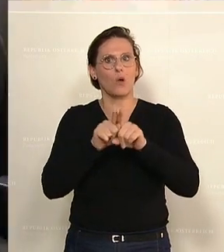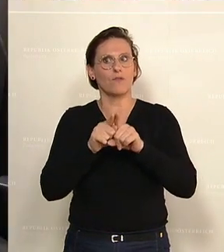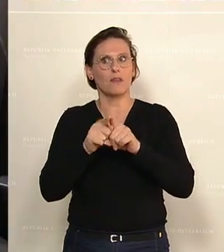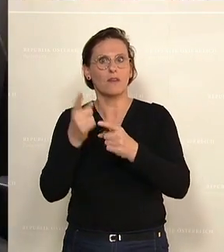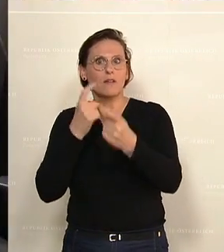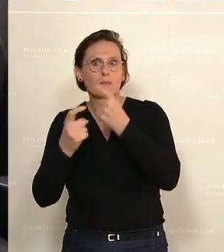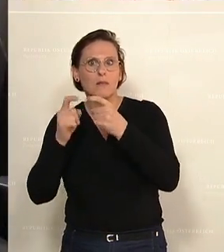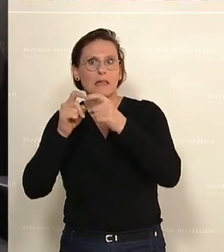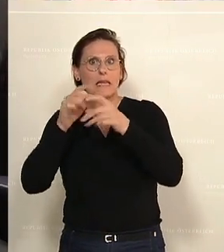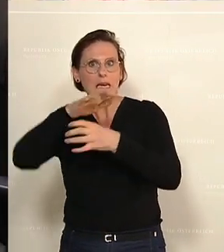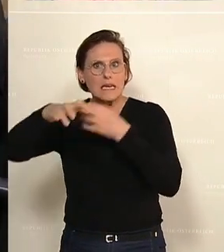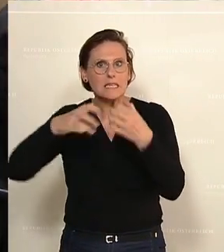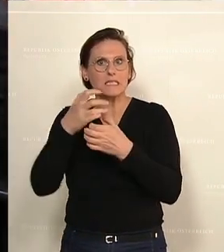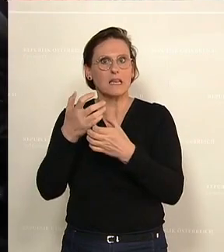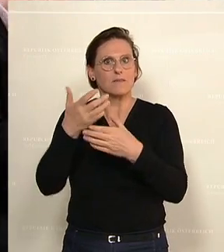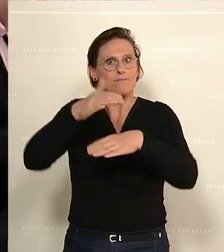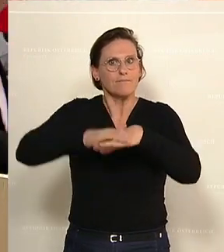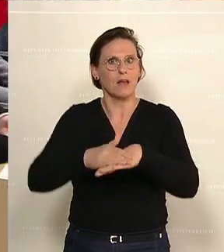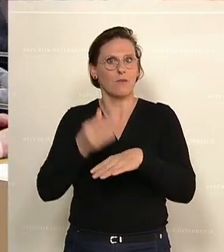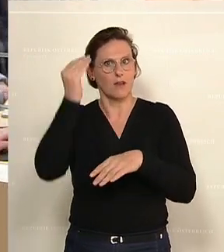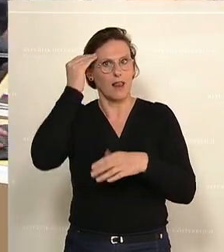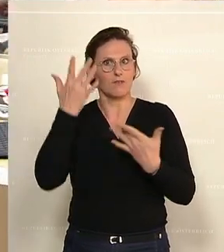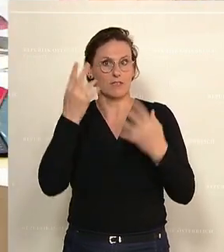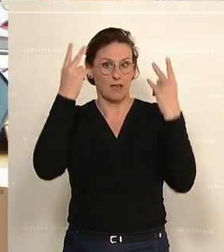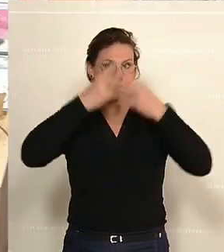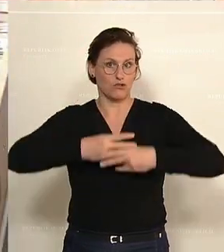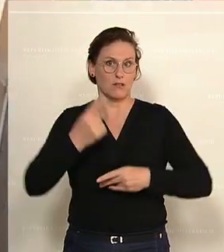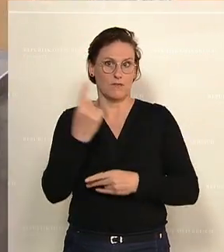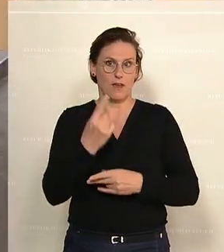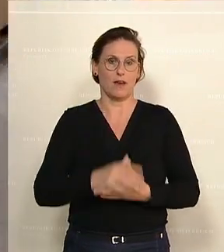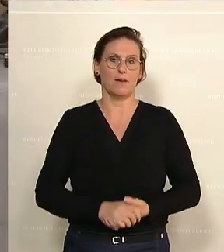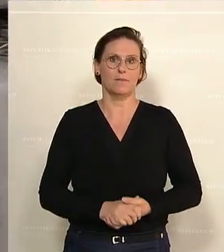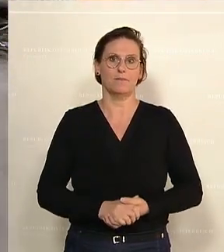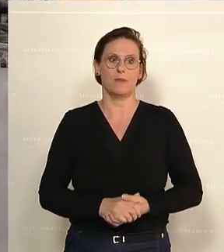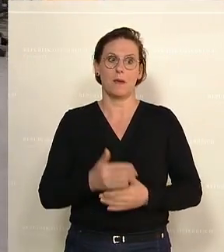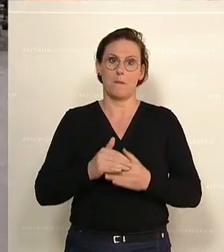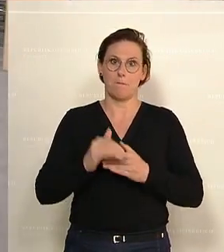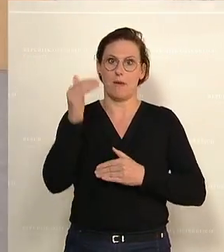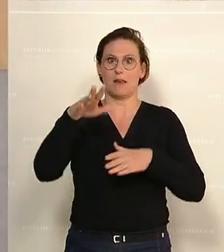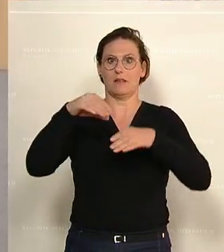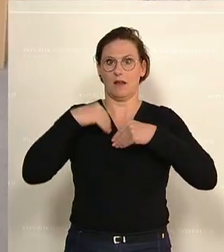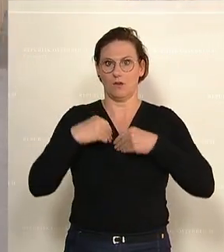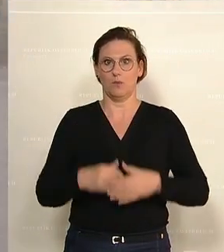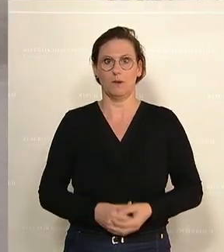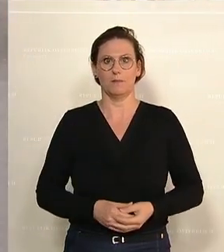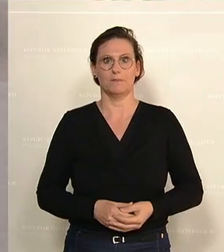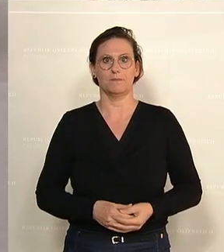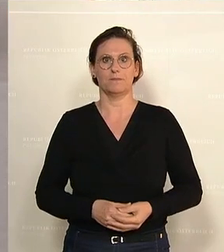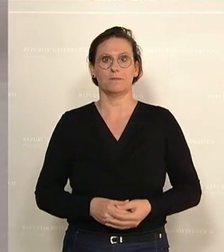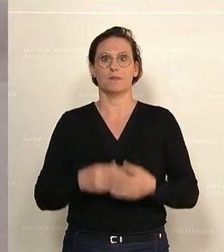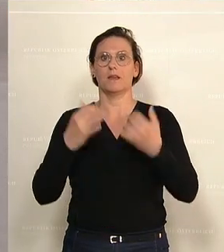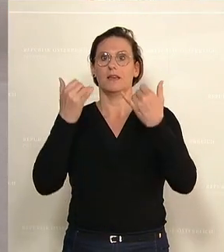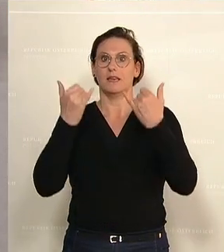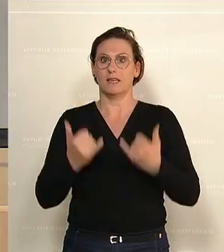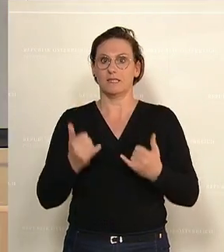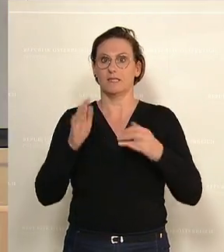Krise. Wer gibt dem die Zustimmung? Das ist mit Mehrheit angenommen. Damit kommen